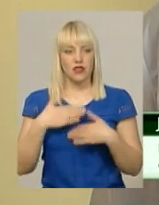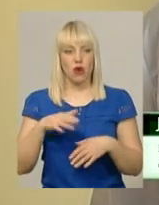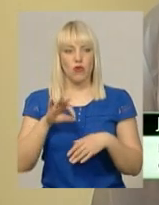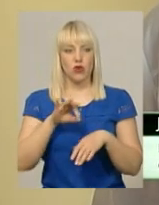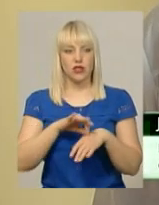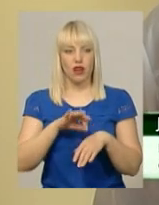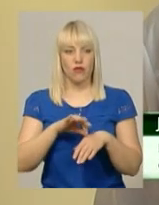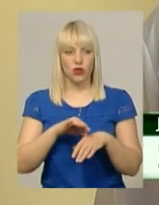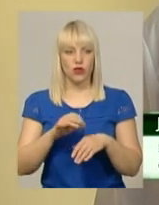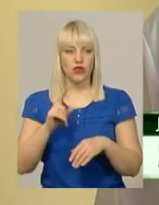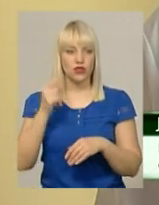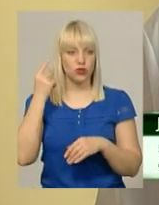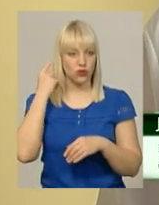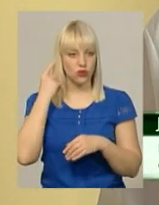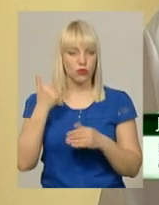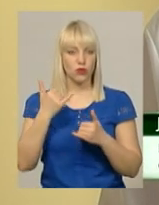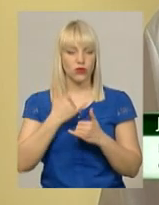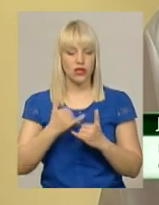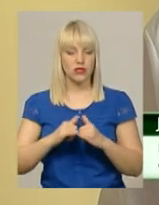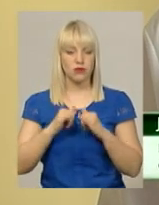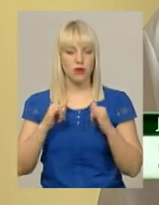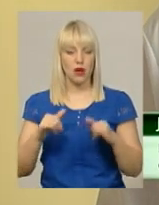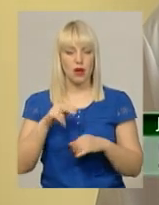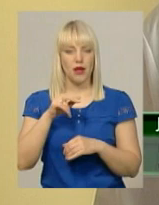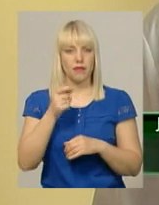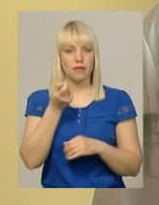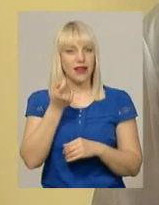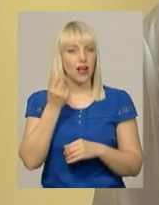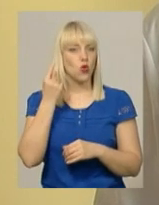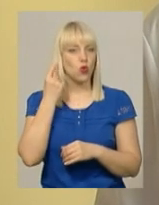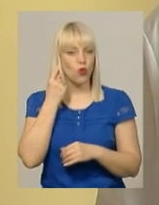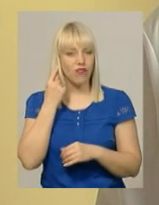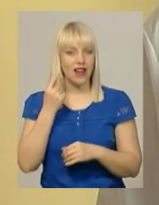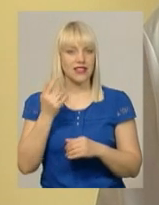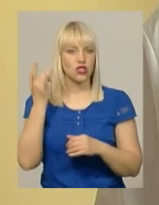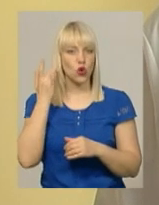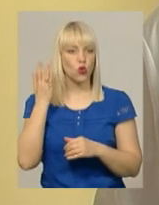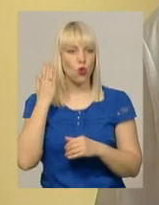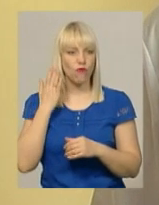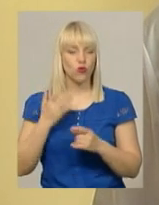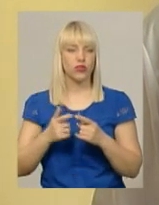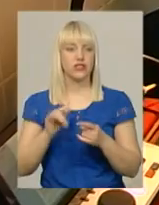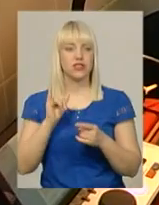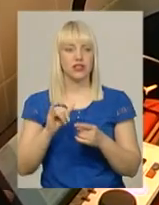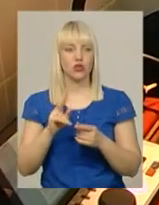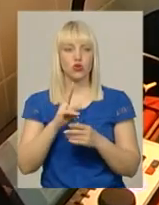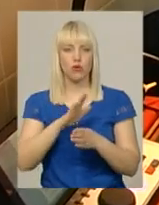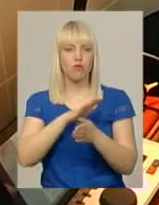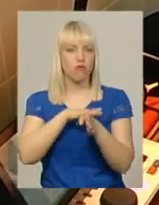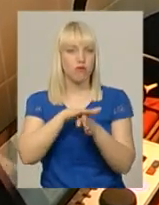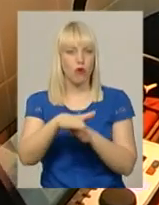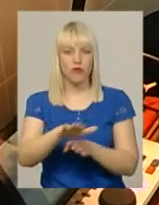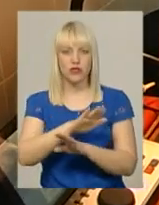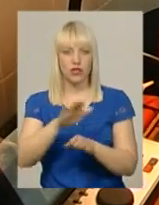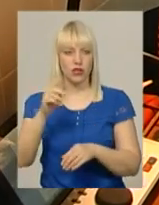збільшується дітей, які мають приглуховатість або тугоухість або діти, які взагалі не чуючі». Ця кількість